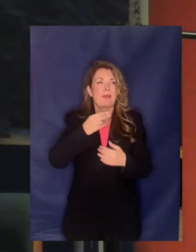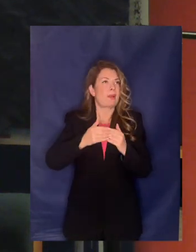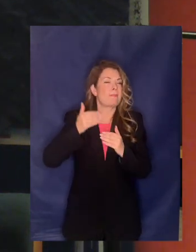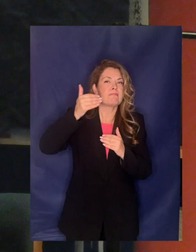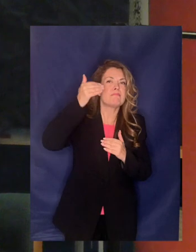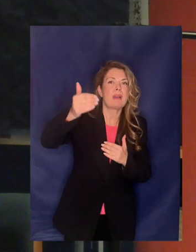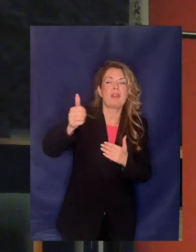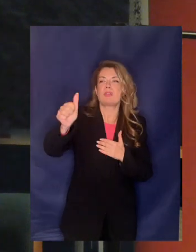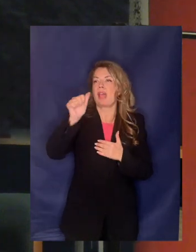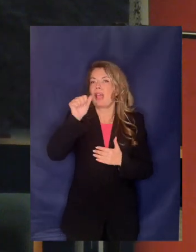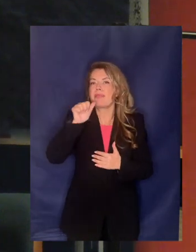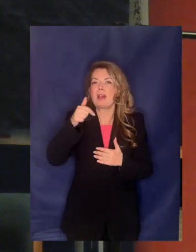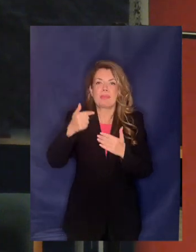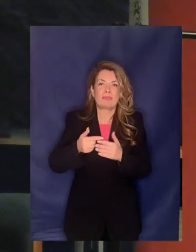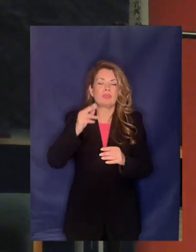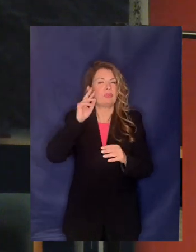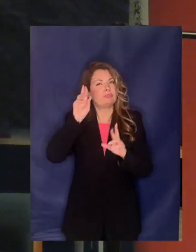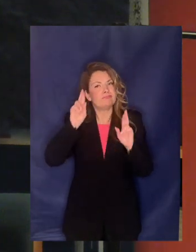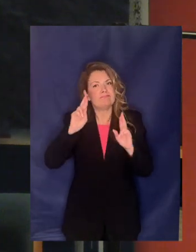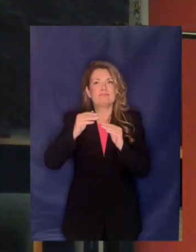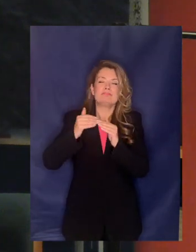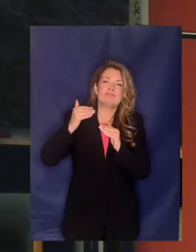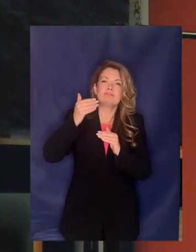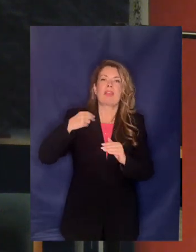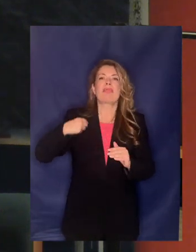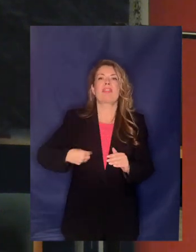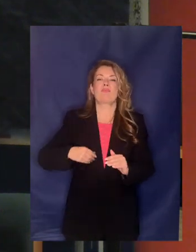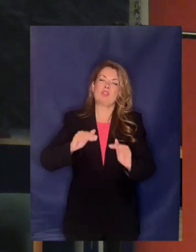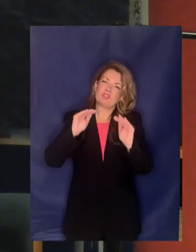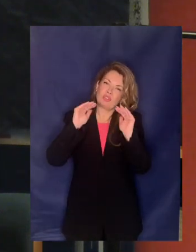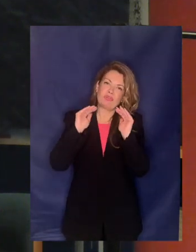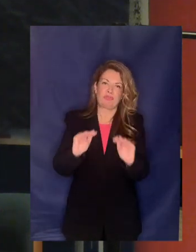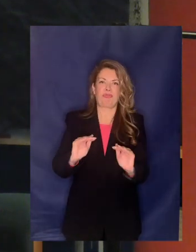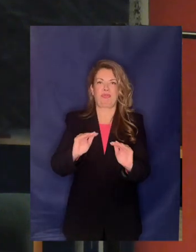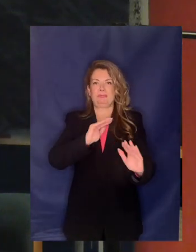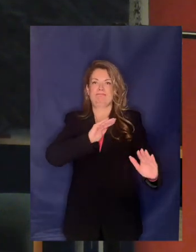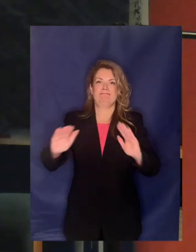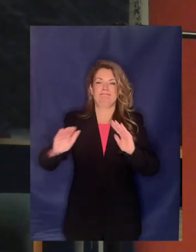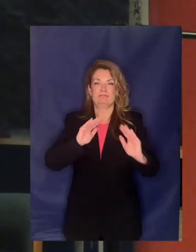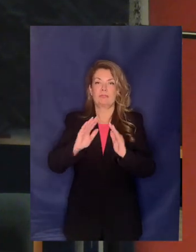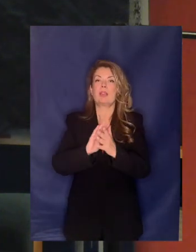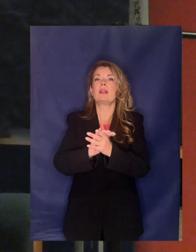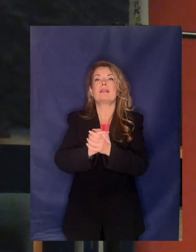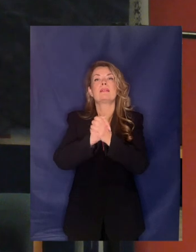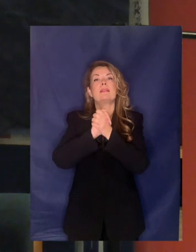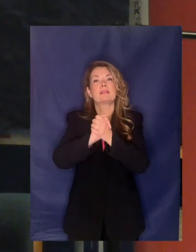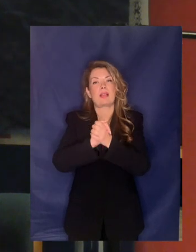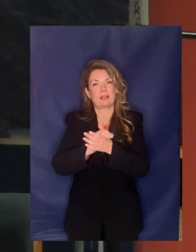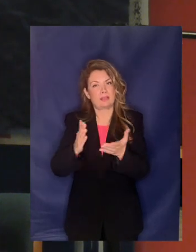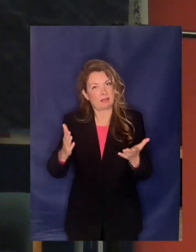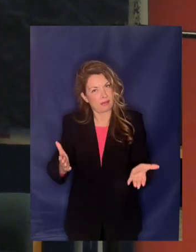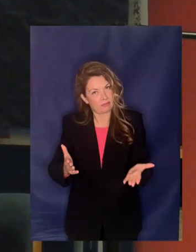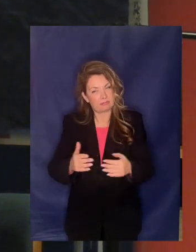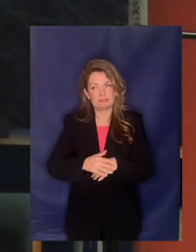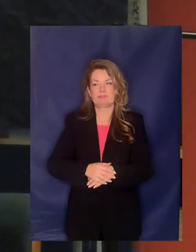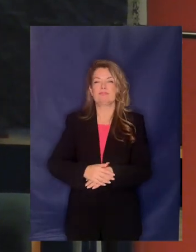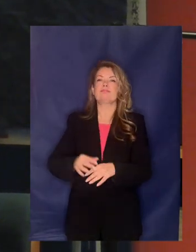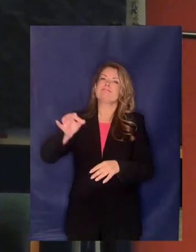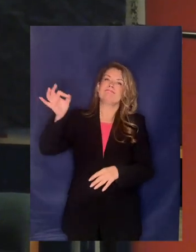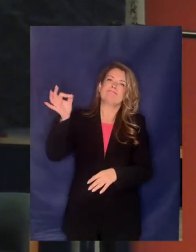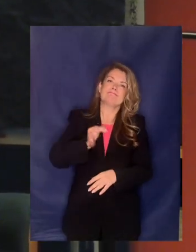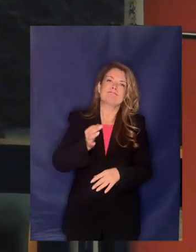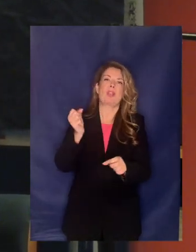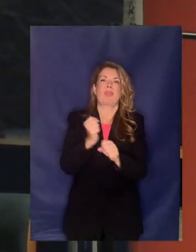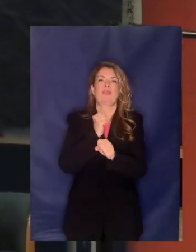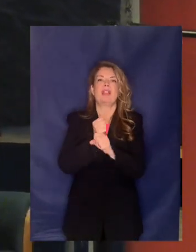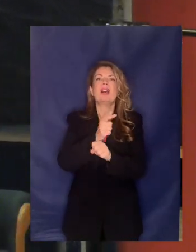έγνοια μας το νερό να μείνει υπό δημόσιο έλεγχο Να δώσω συγχαρητήρια στην καταπληκτική